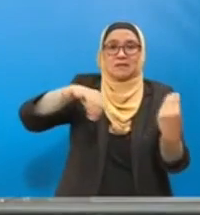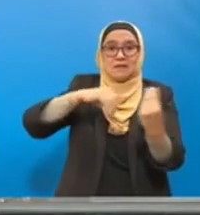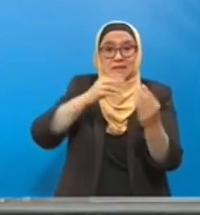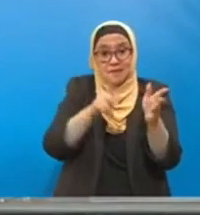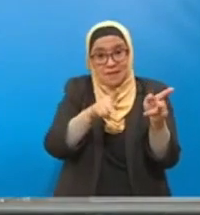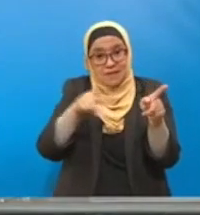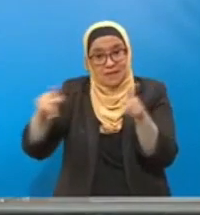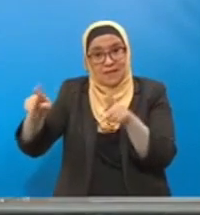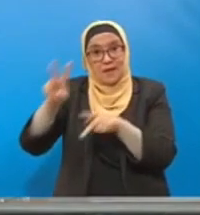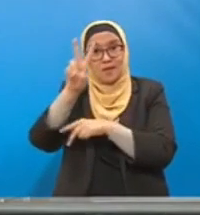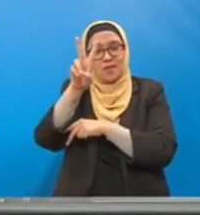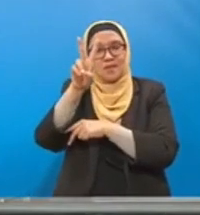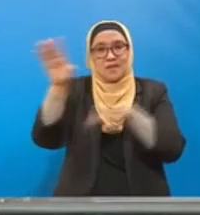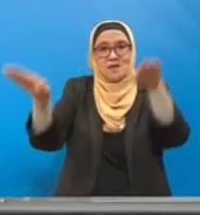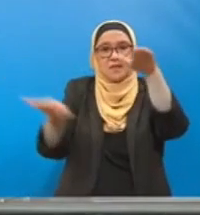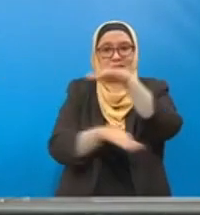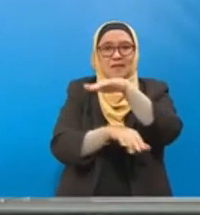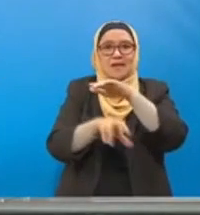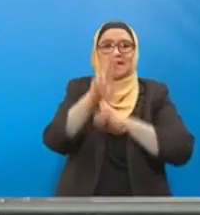Malaysia yang ke-12.